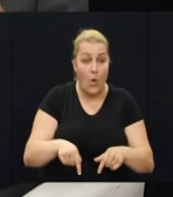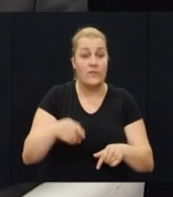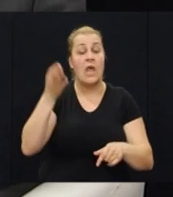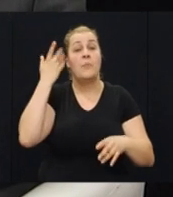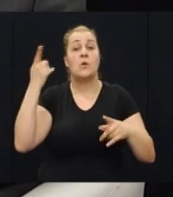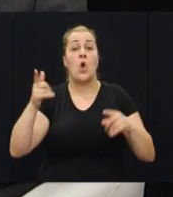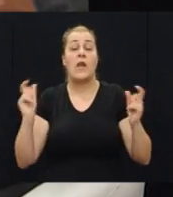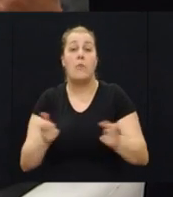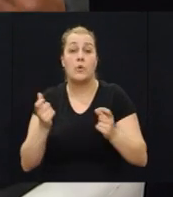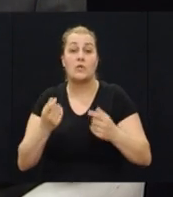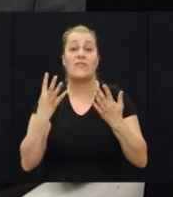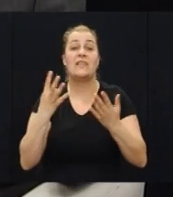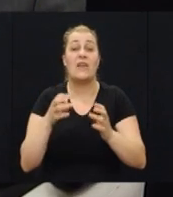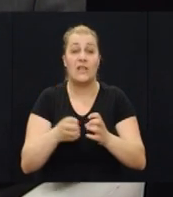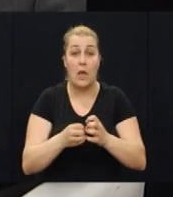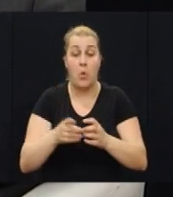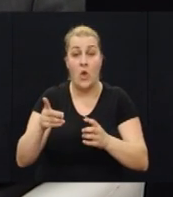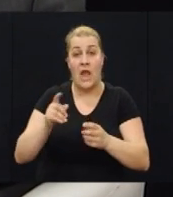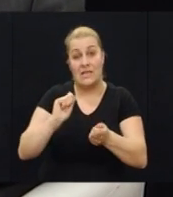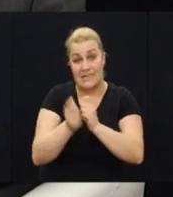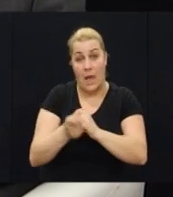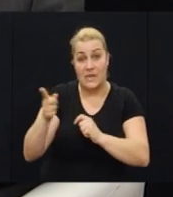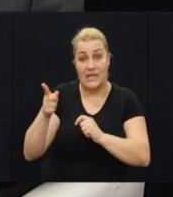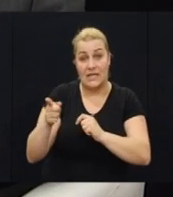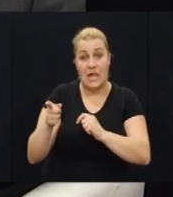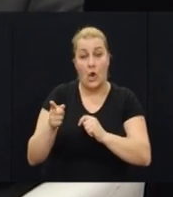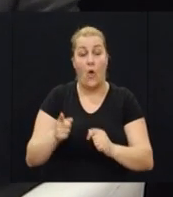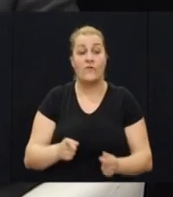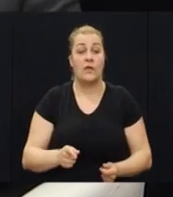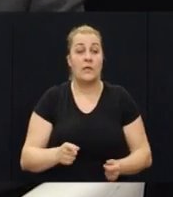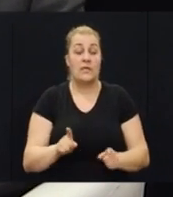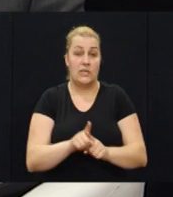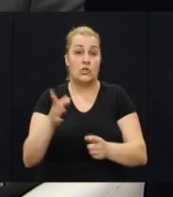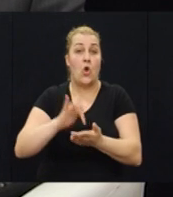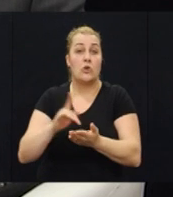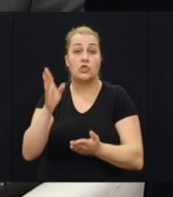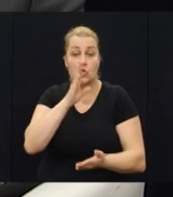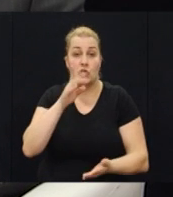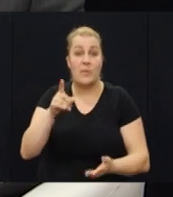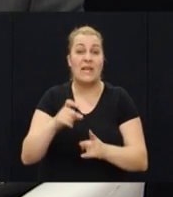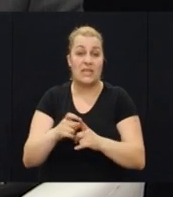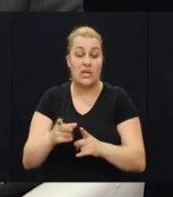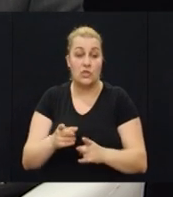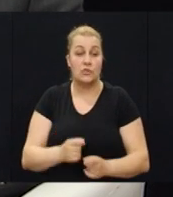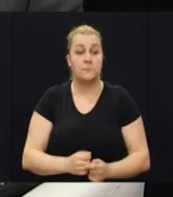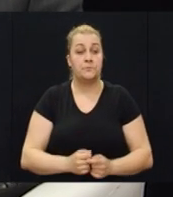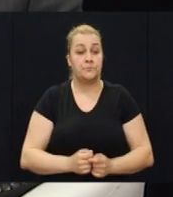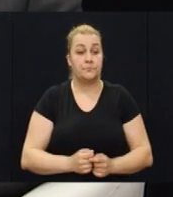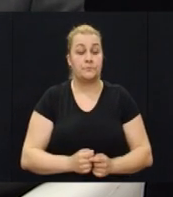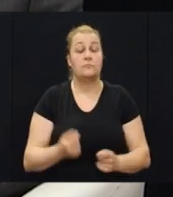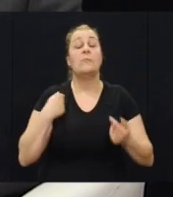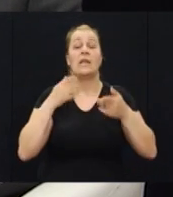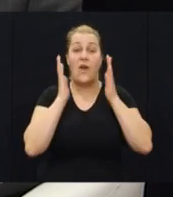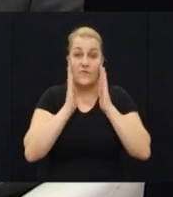nam je na prosle 9. bojne njegov zamjenik Ivan Vukić Niper naš također drnišanin šibenčanin evo